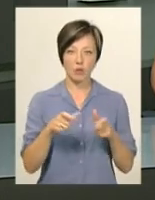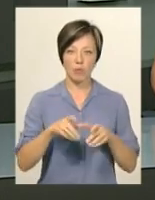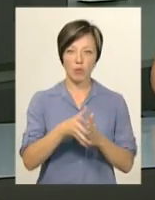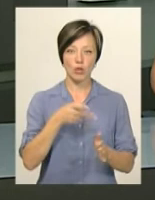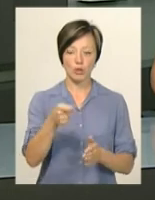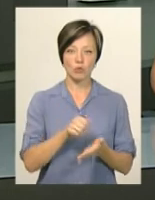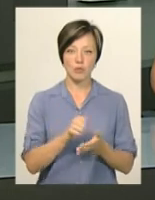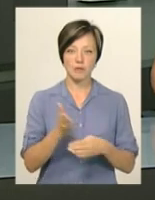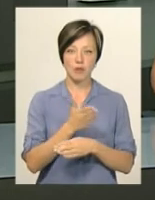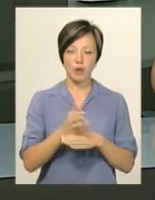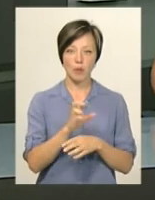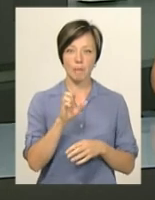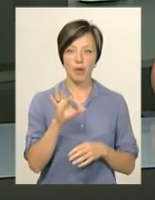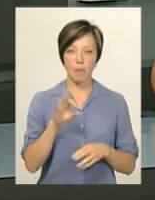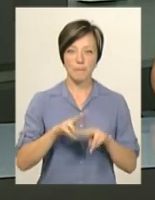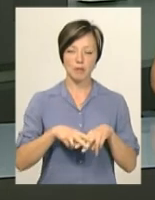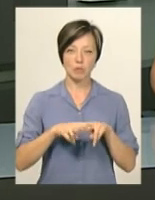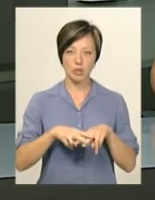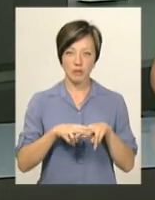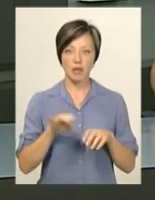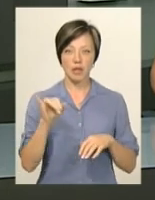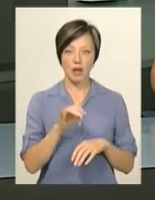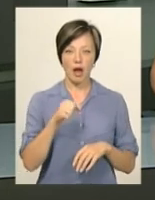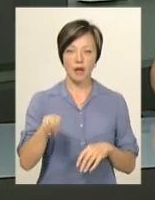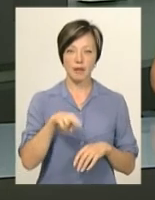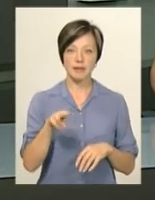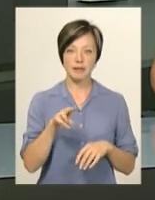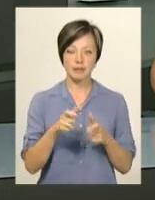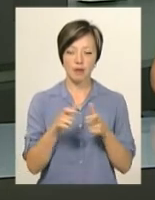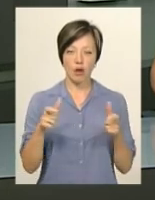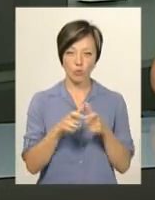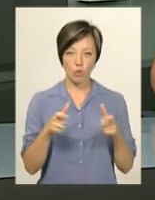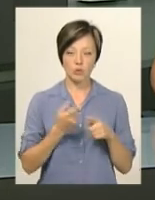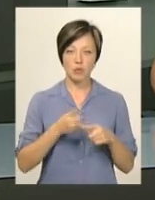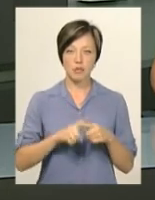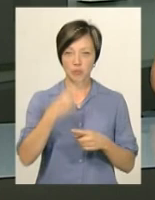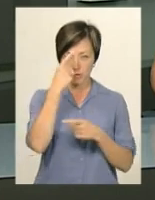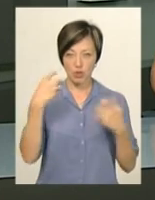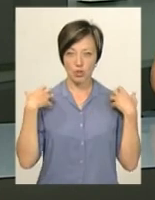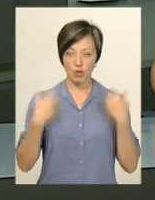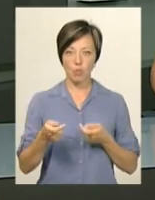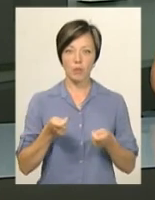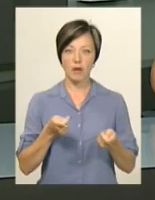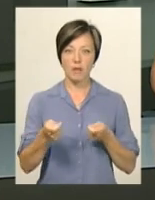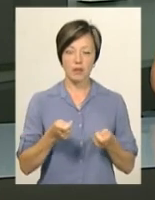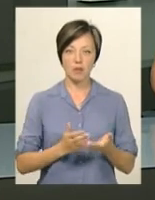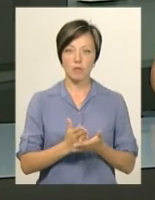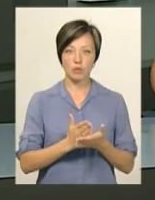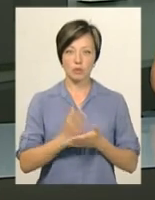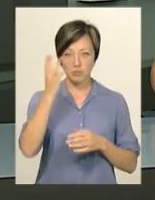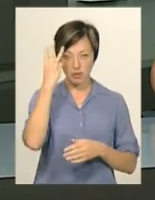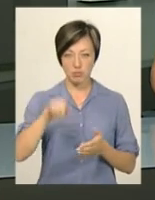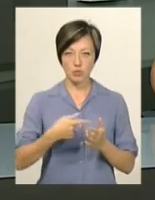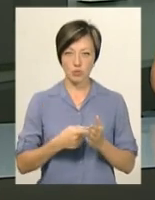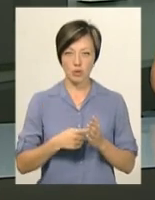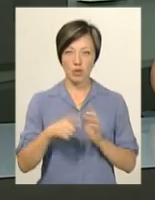документів з виготовлення біометричних паспортів та ID-карток. Про це повідомив начальник управління адміністративних послуг Хмельницької